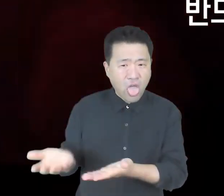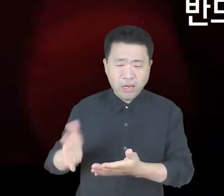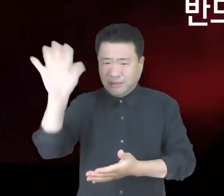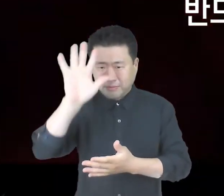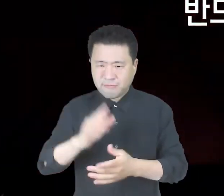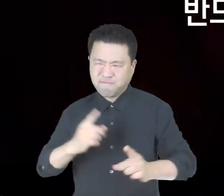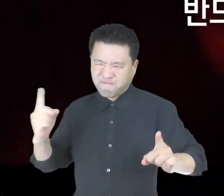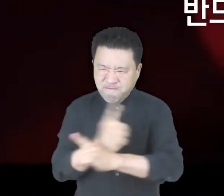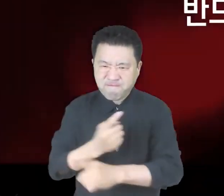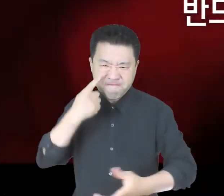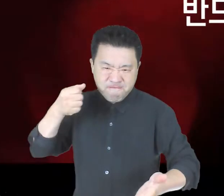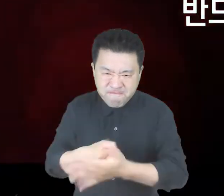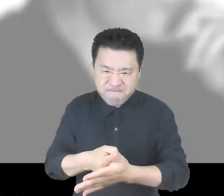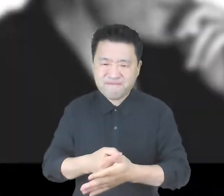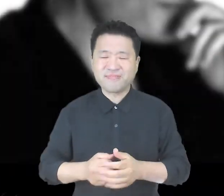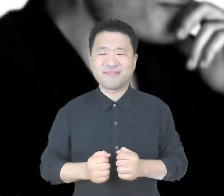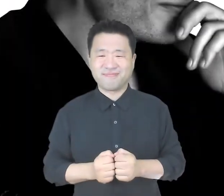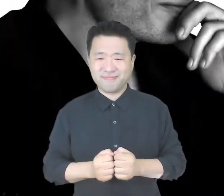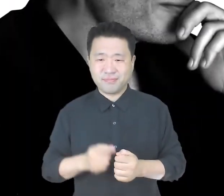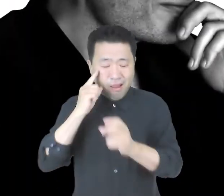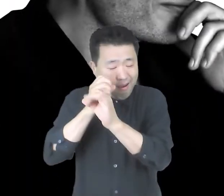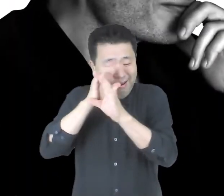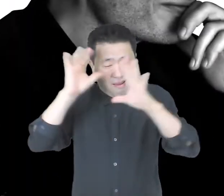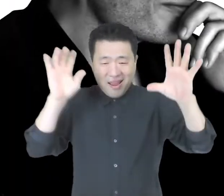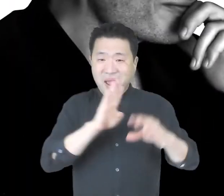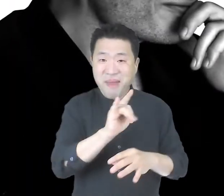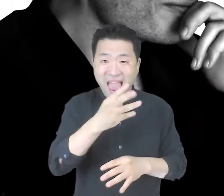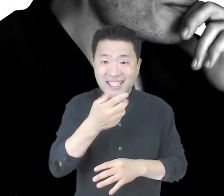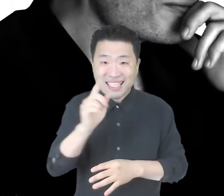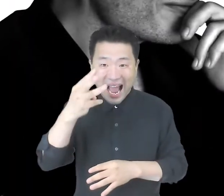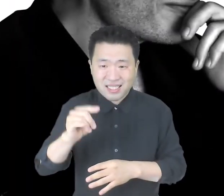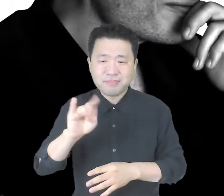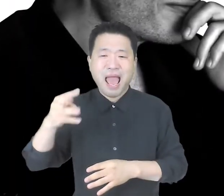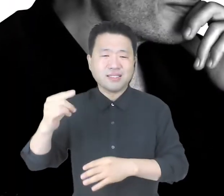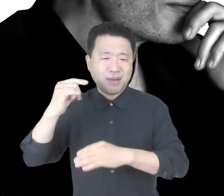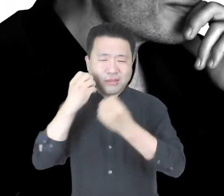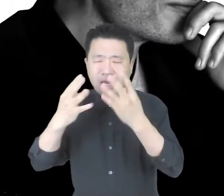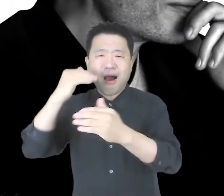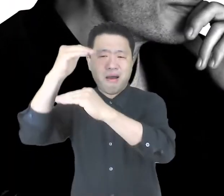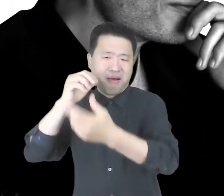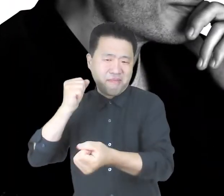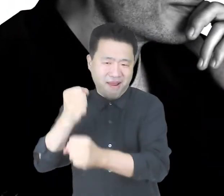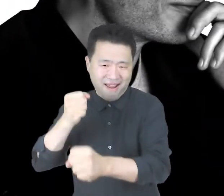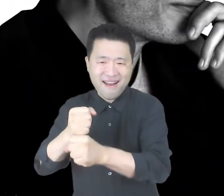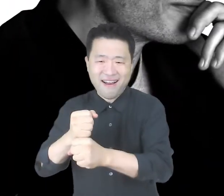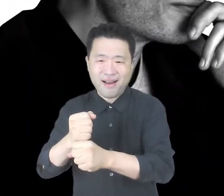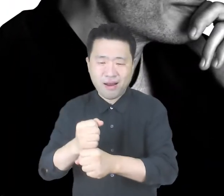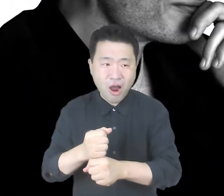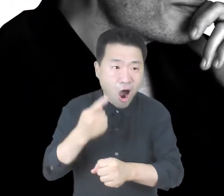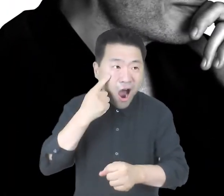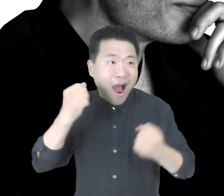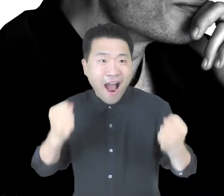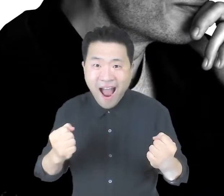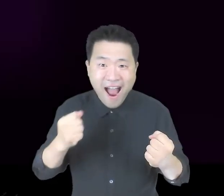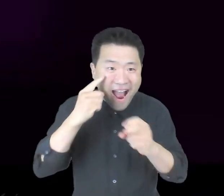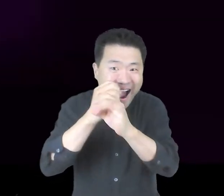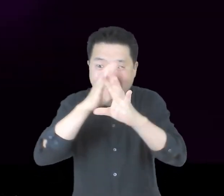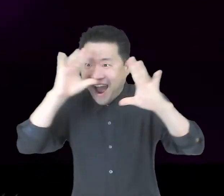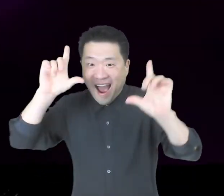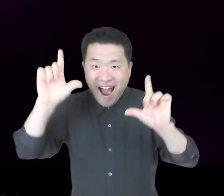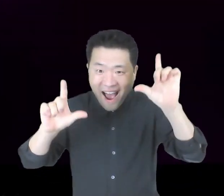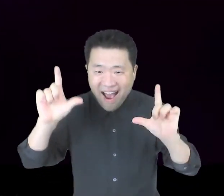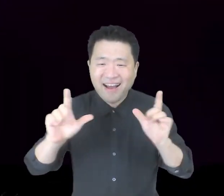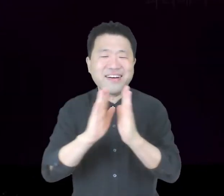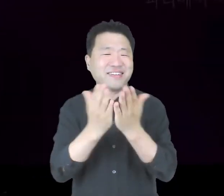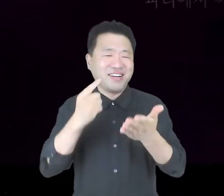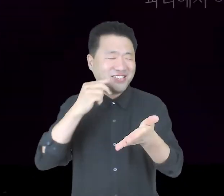반드시 바꿔 보이겠어. 상상력의 거장 베르나르 베르베르 신자. 모험과 미스터리. 판타지와 로맨스가